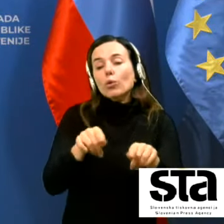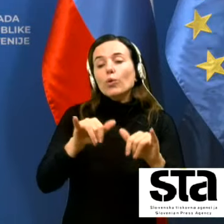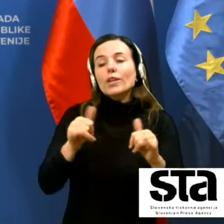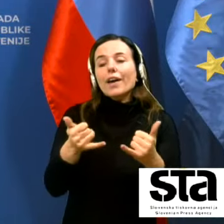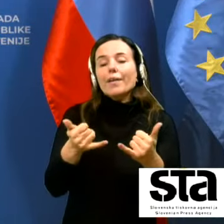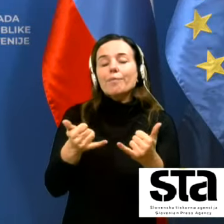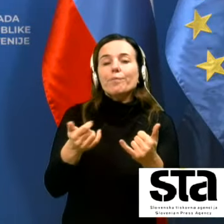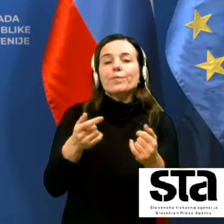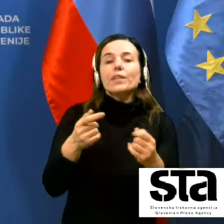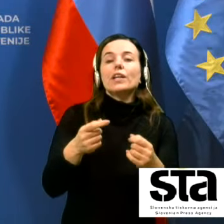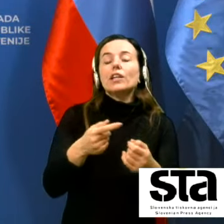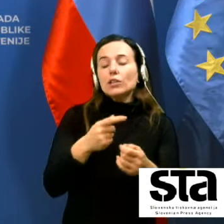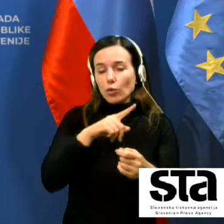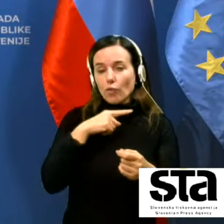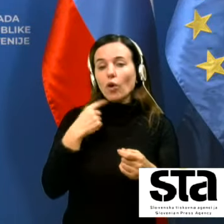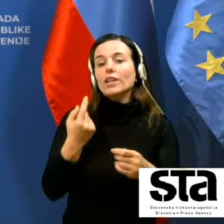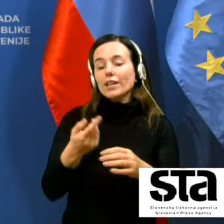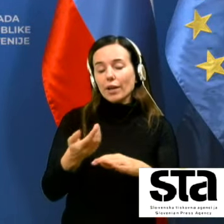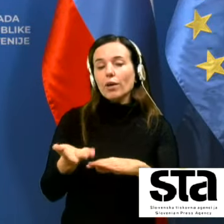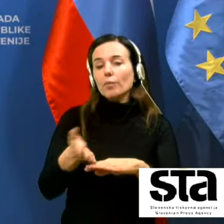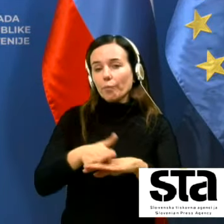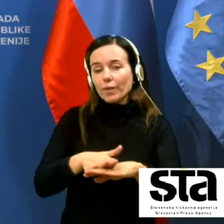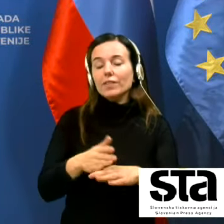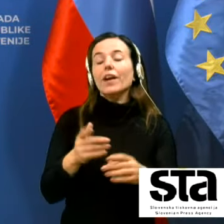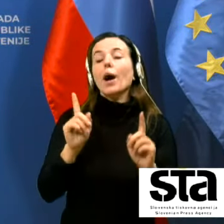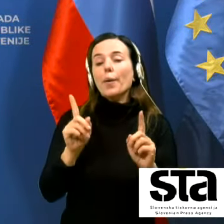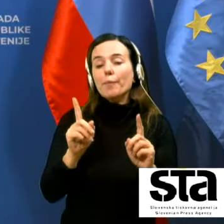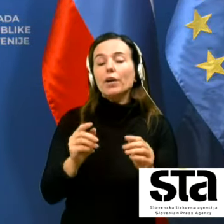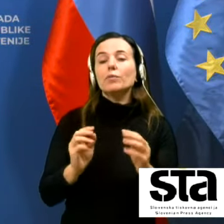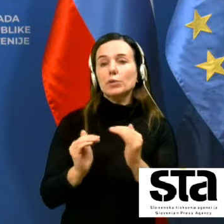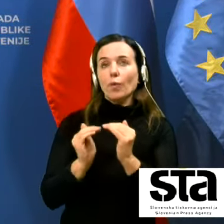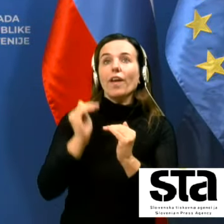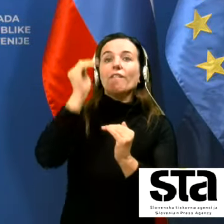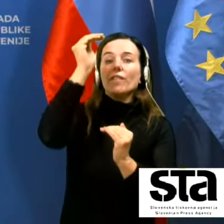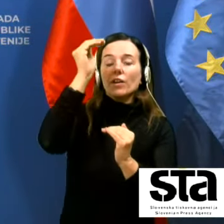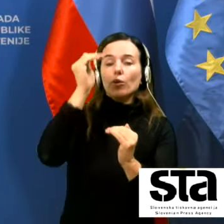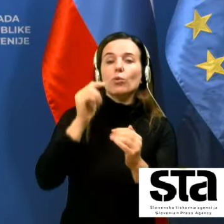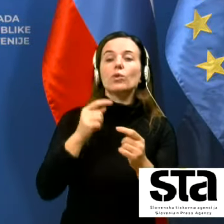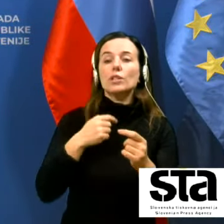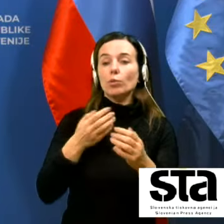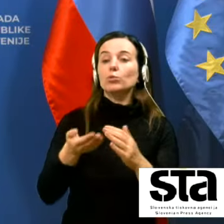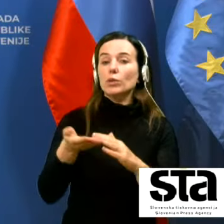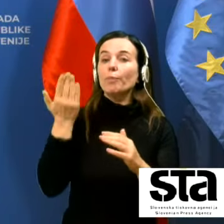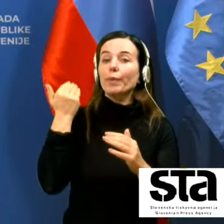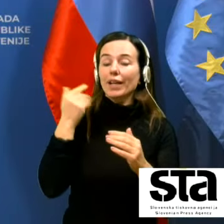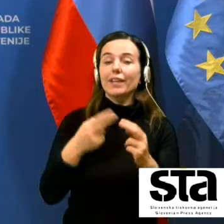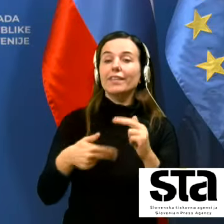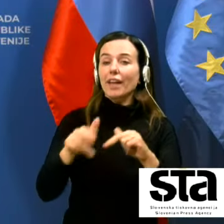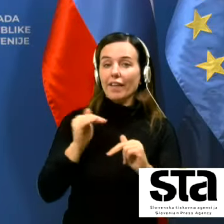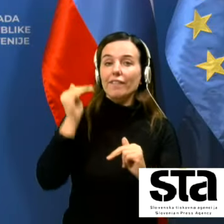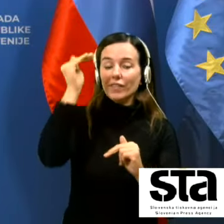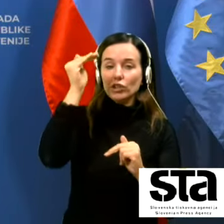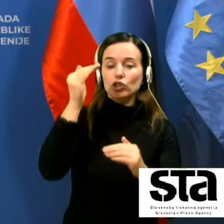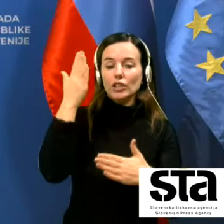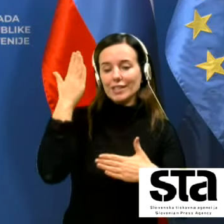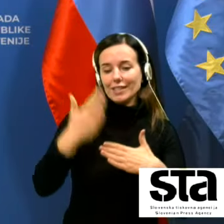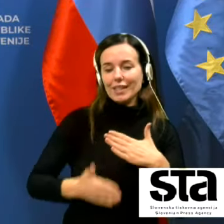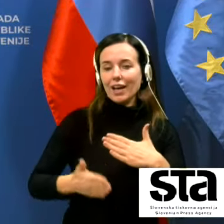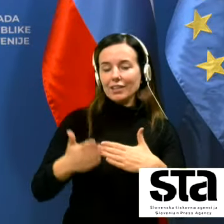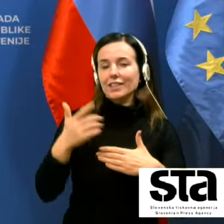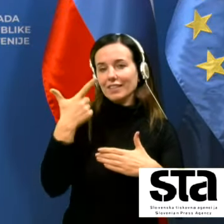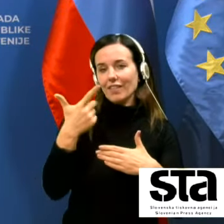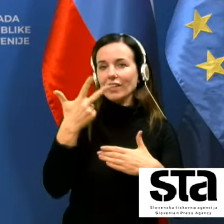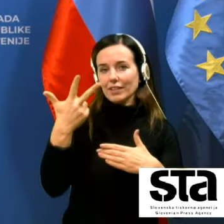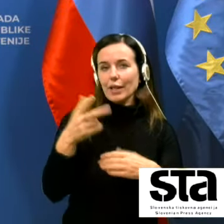v tem obdobju je veliko po njem smo v vrhu ali pa tudi smo bili najvišji če upoštevamo zadnje dva